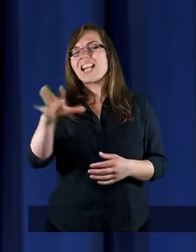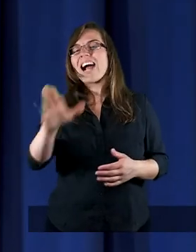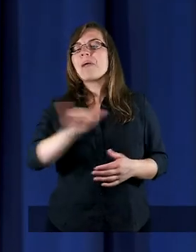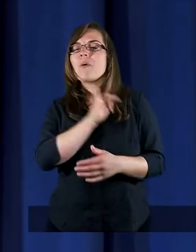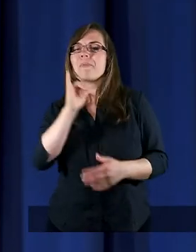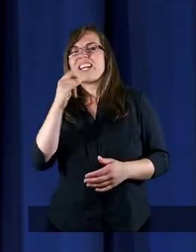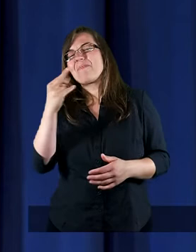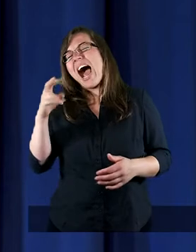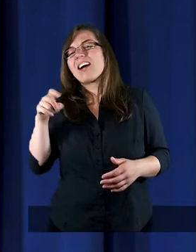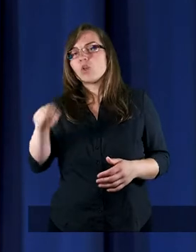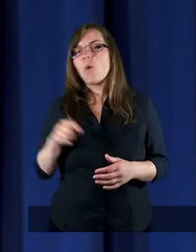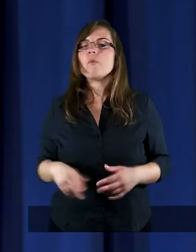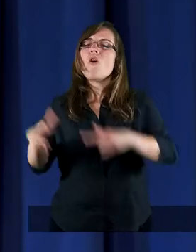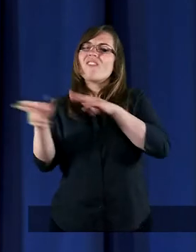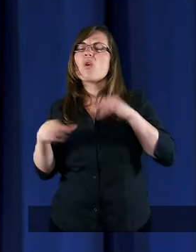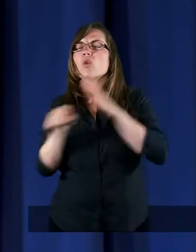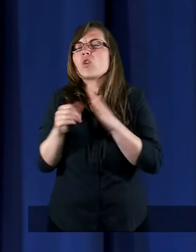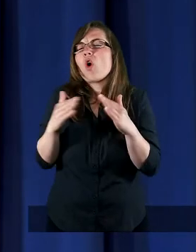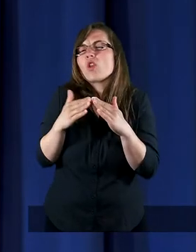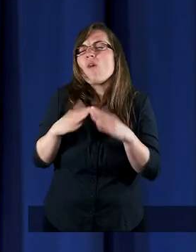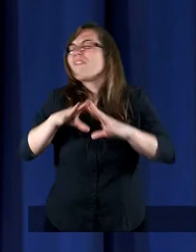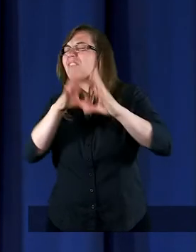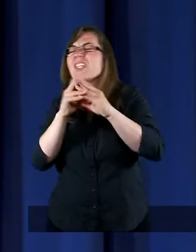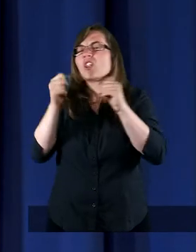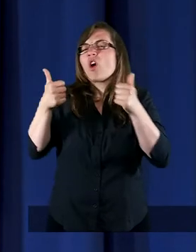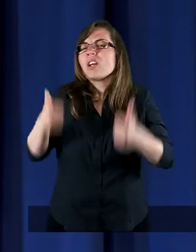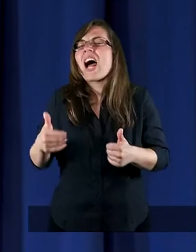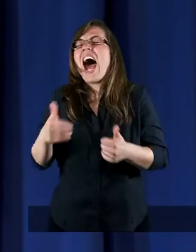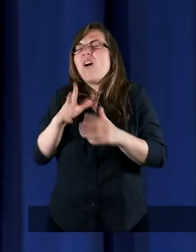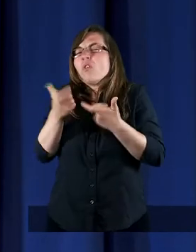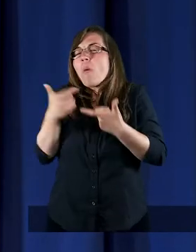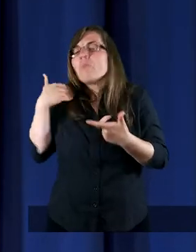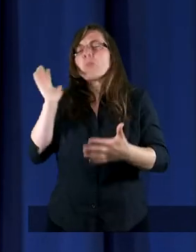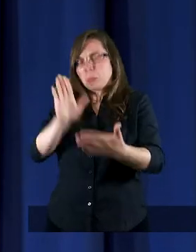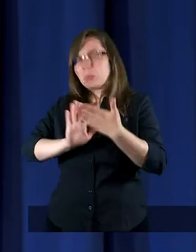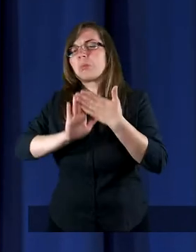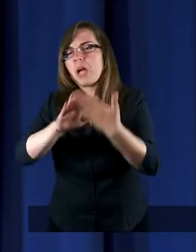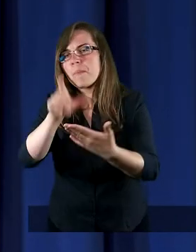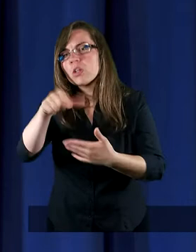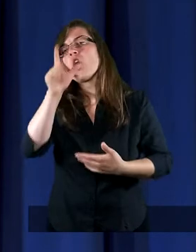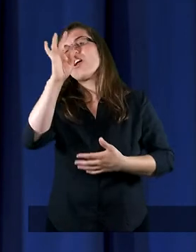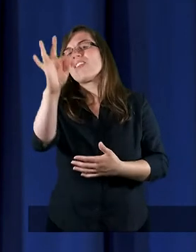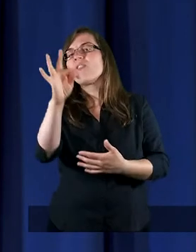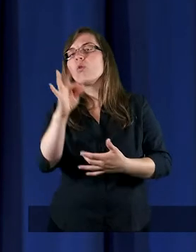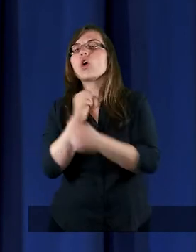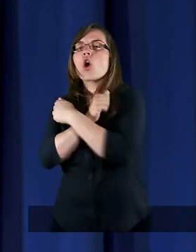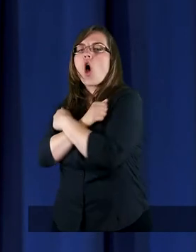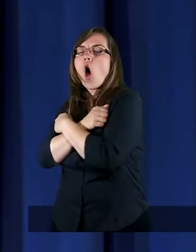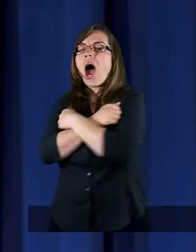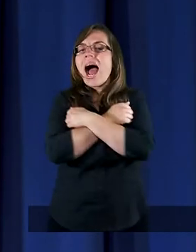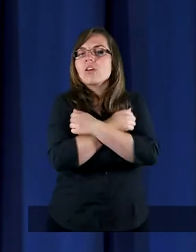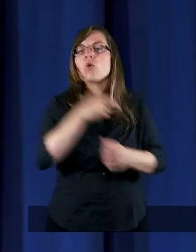imię, wróć do domu. Wszystko zostało wybaczone. Twój kochający